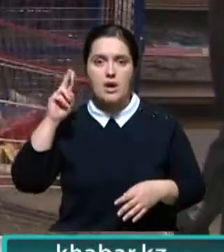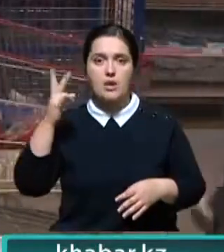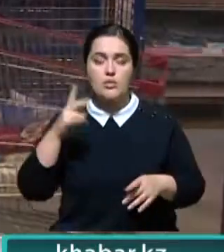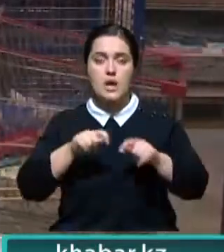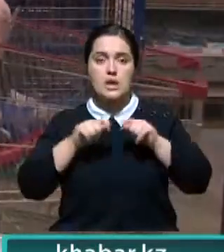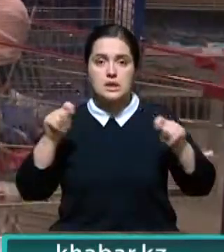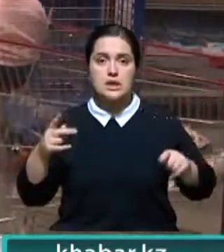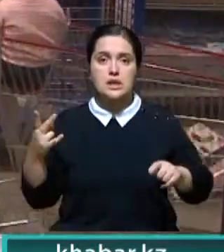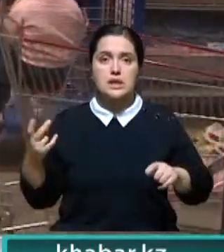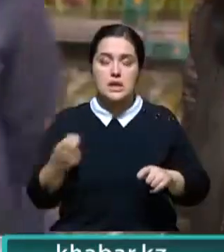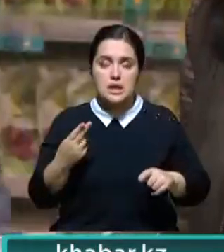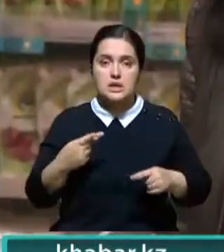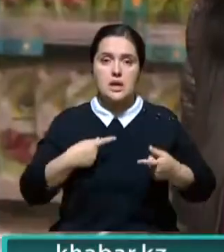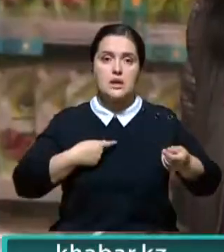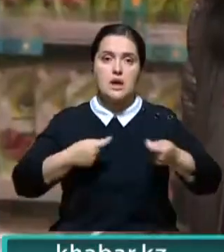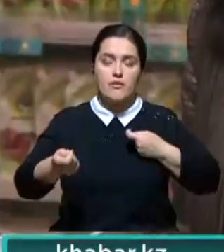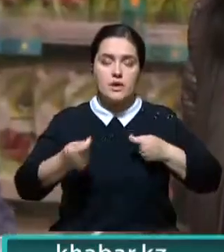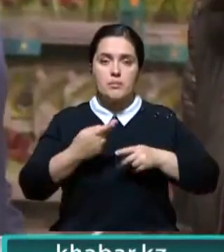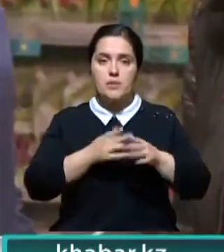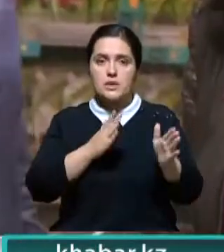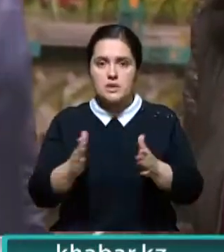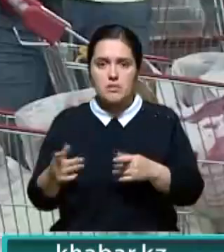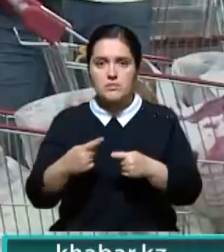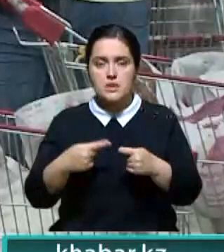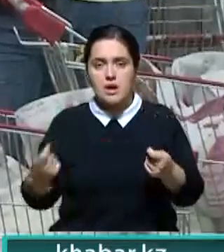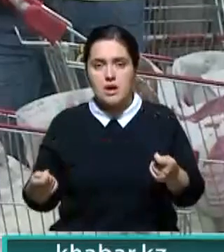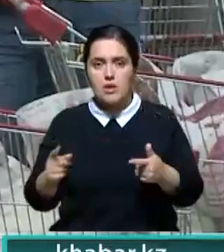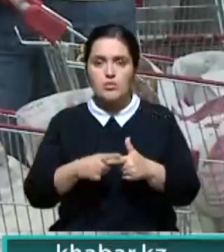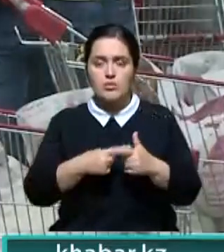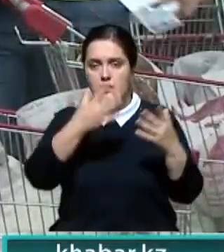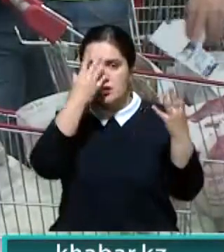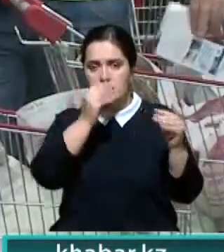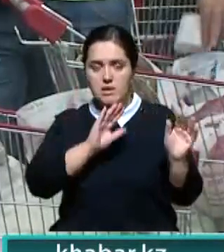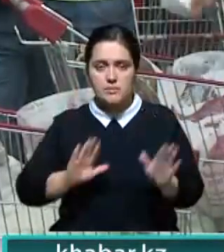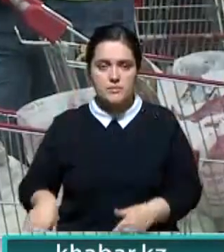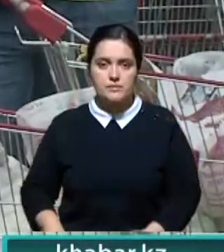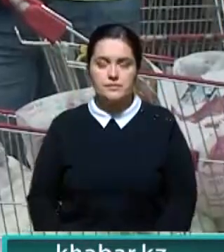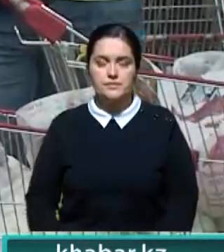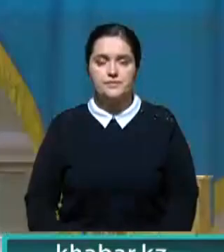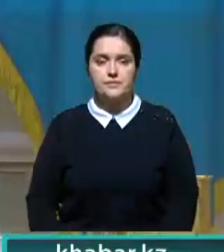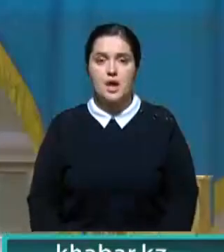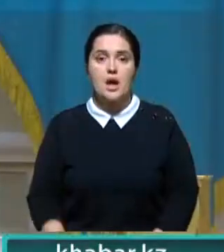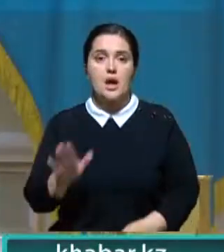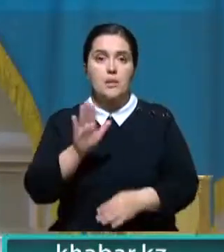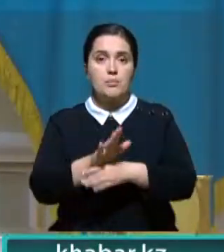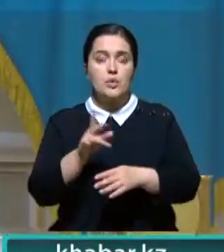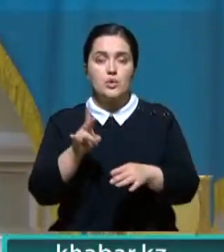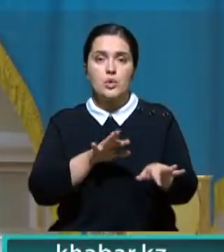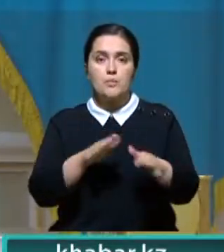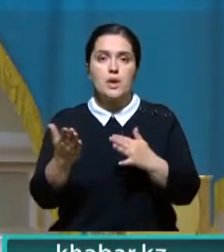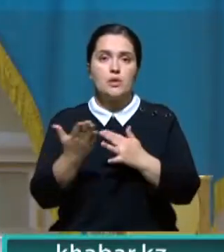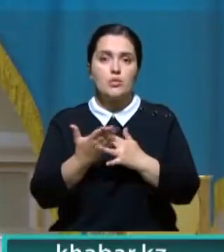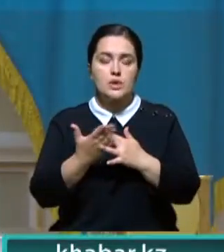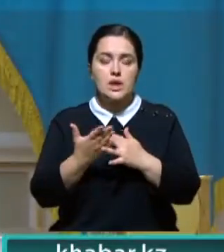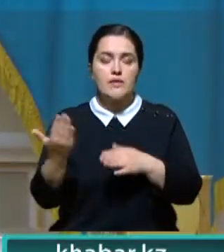национальную товаропроводящую систему то ли заволокитилась, то ли вовсе затерялась. Поручаю внедрить механизм льготного